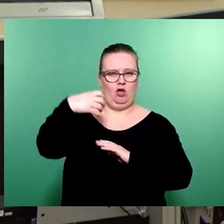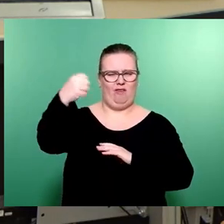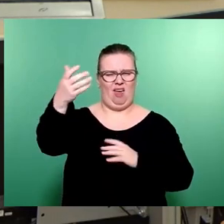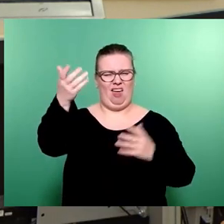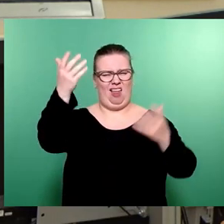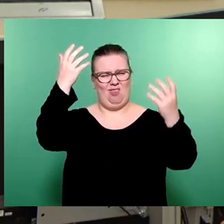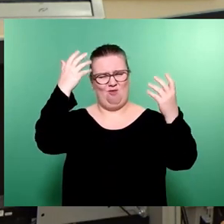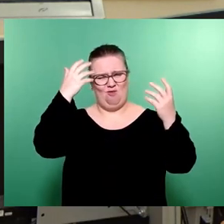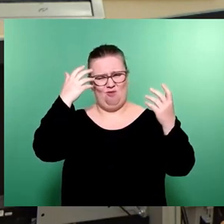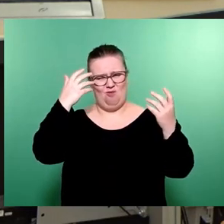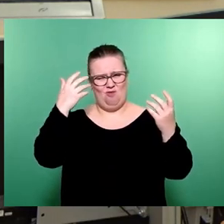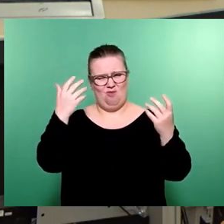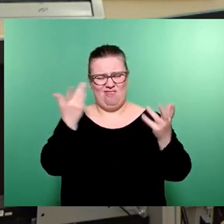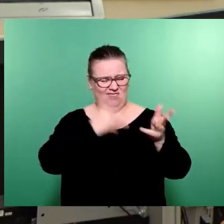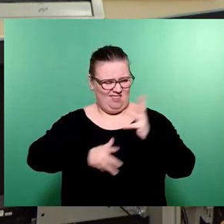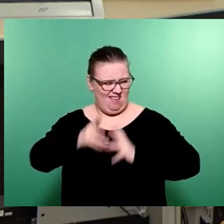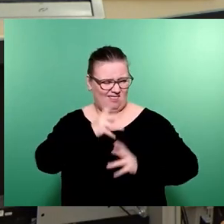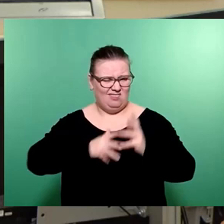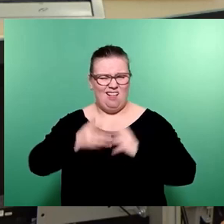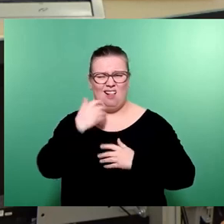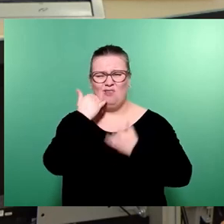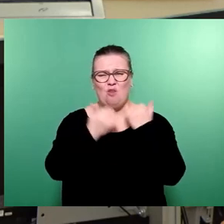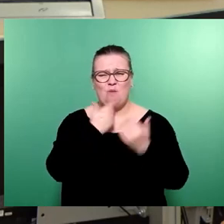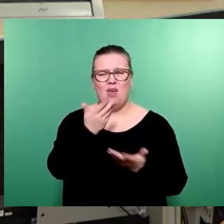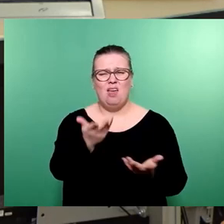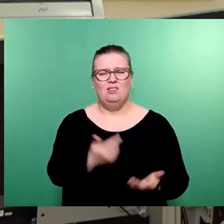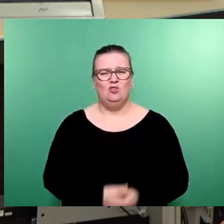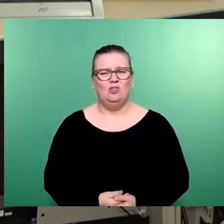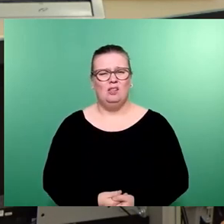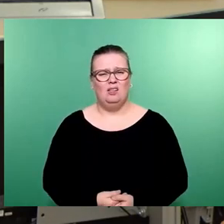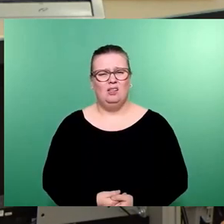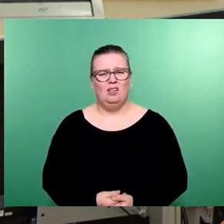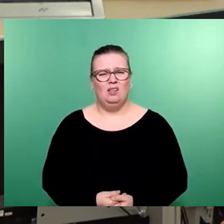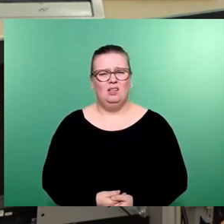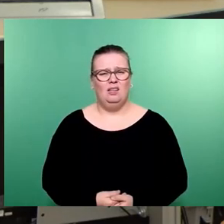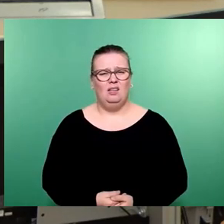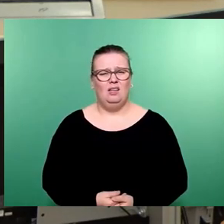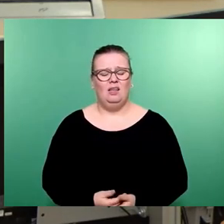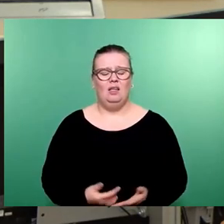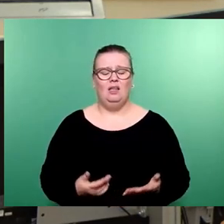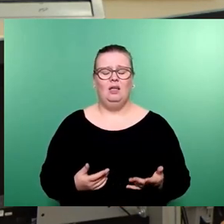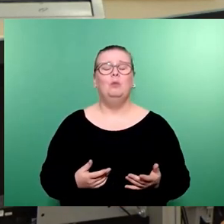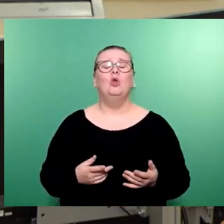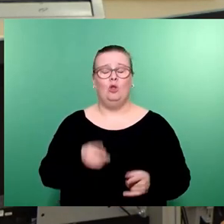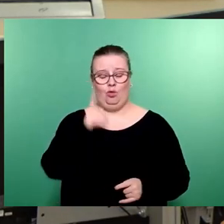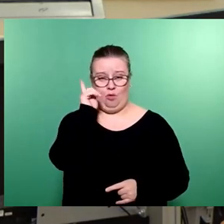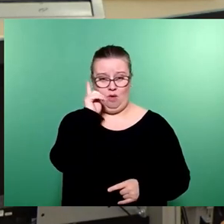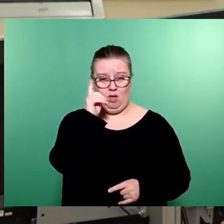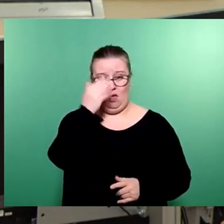erzählen Sie uns eigentlich für Märchen, muss ich jetzt mal in aller Deutlichkeit sagen. Wir halten doch mal eine Sache fest.